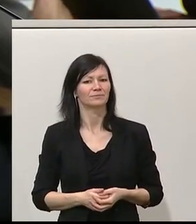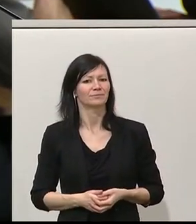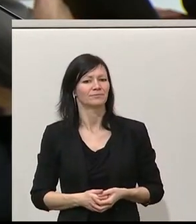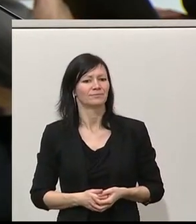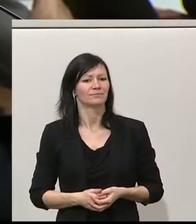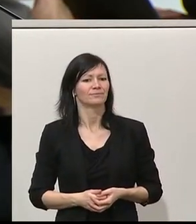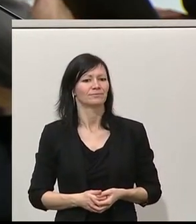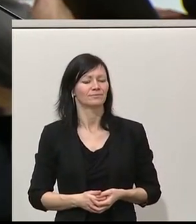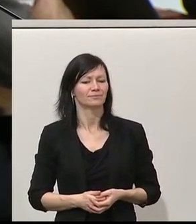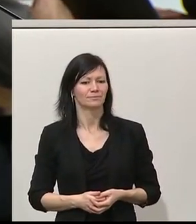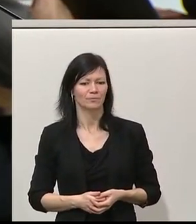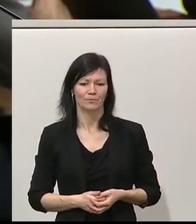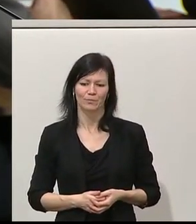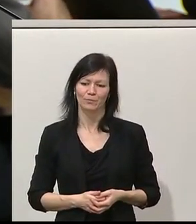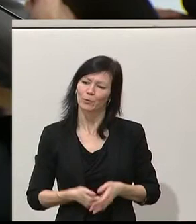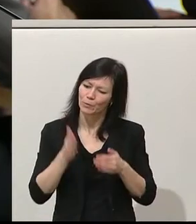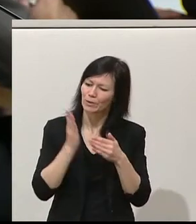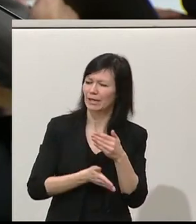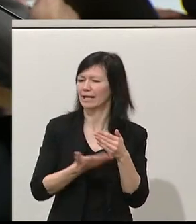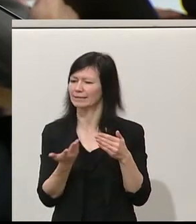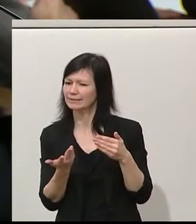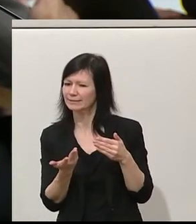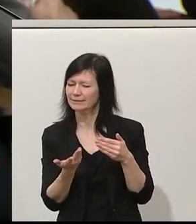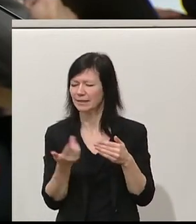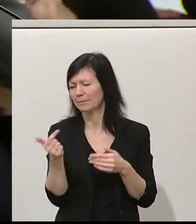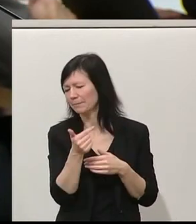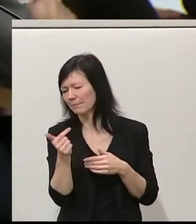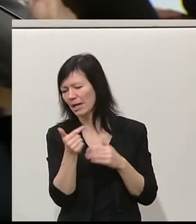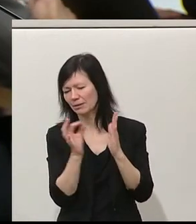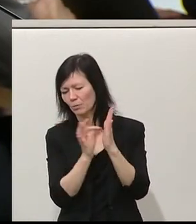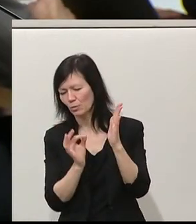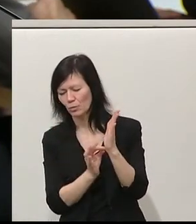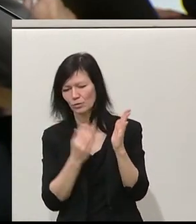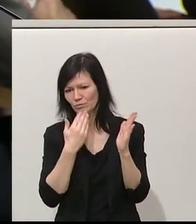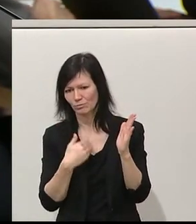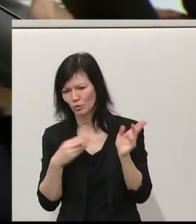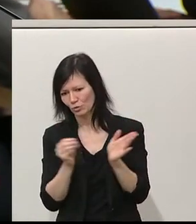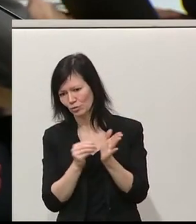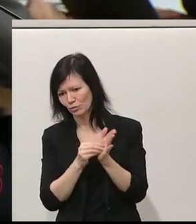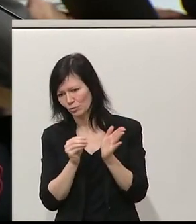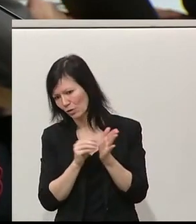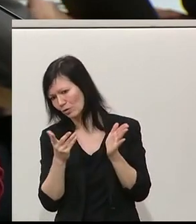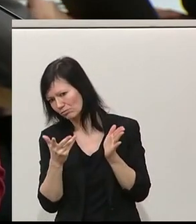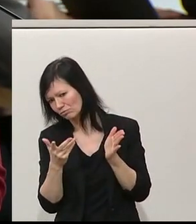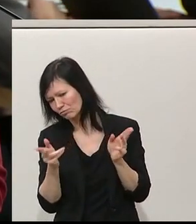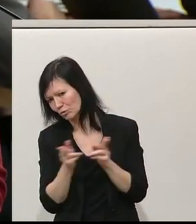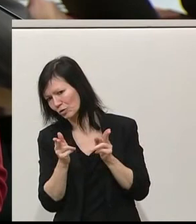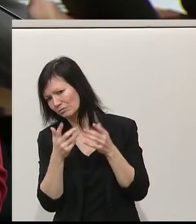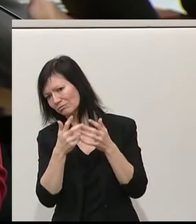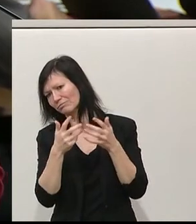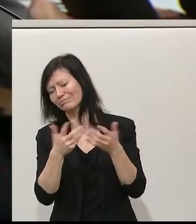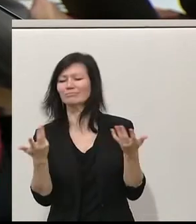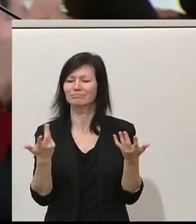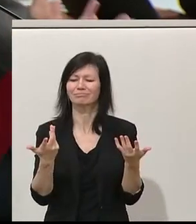Und zu den letzten beiden Punkten. Ich habe ja die Ehre, dann ein